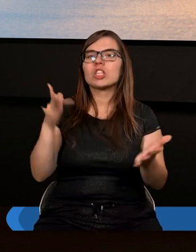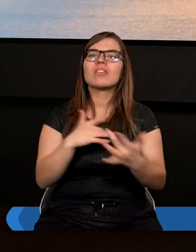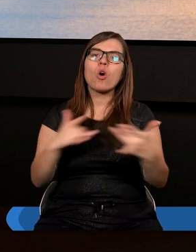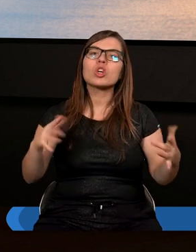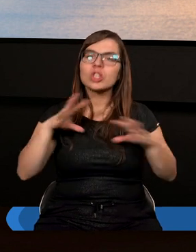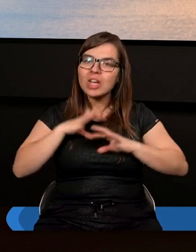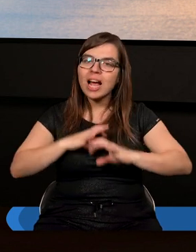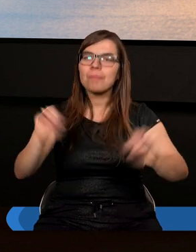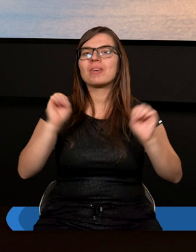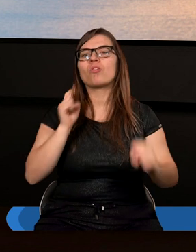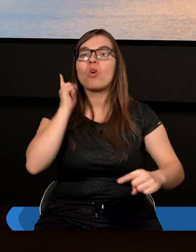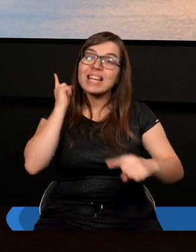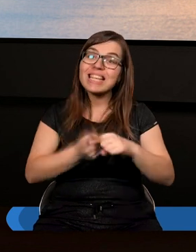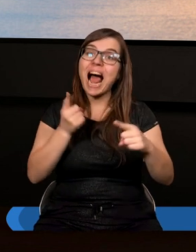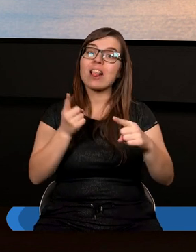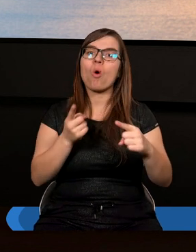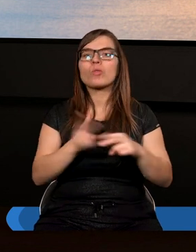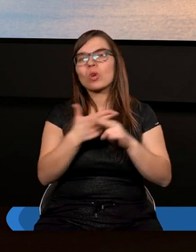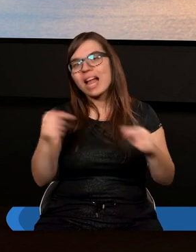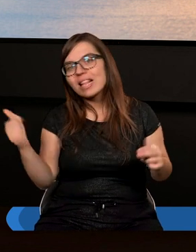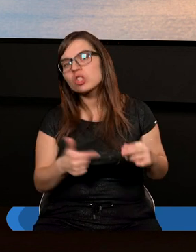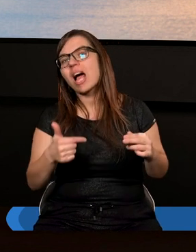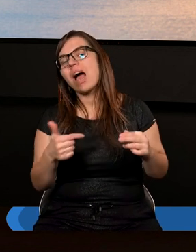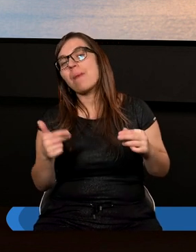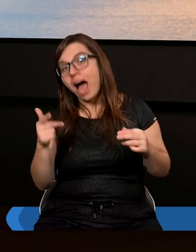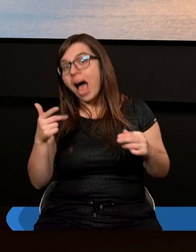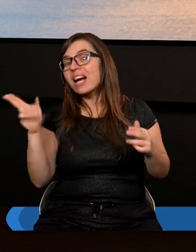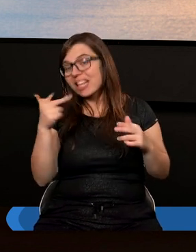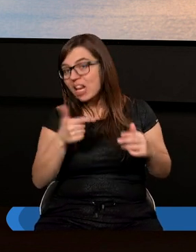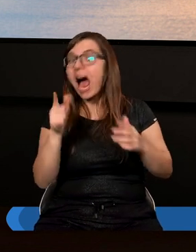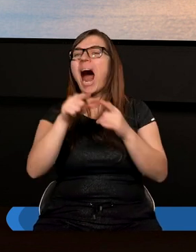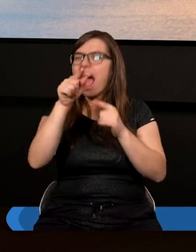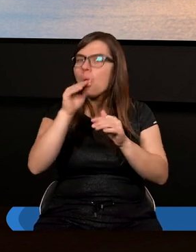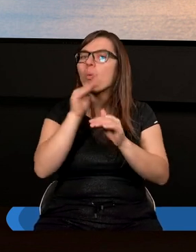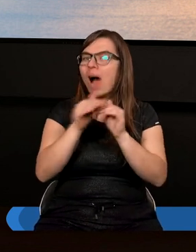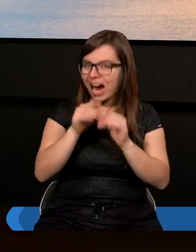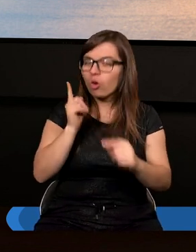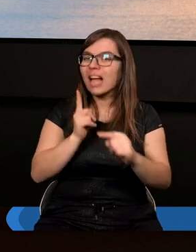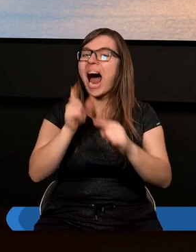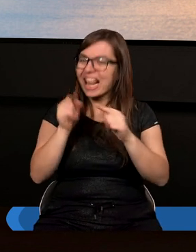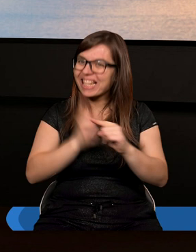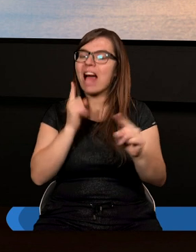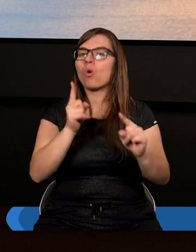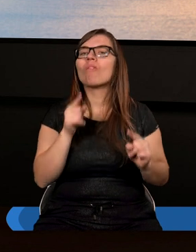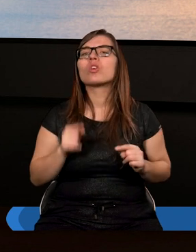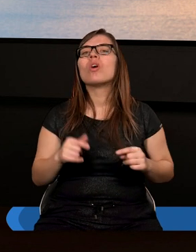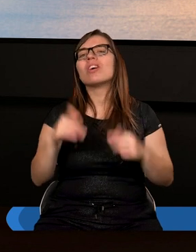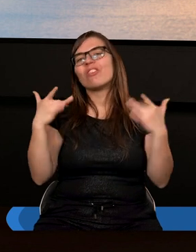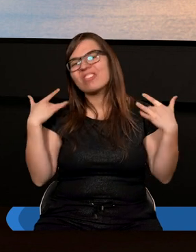stanowczość, gdy było trzeba, ale zawsze w łagodności, w różnych sytuacjach życia. Co ważne,